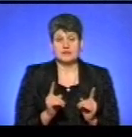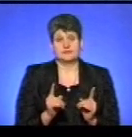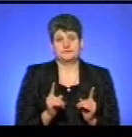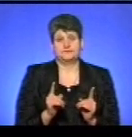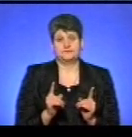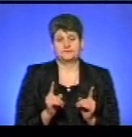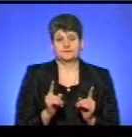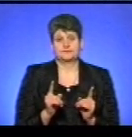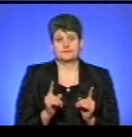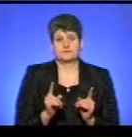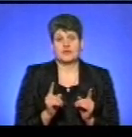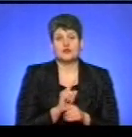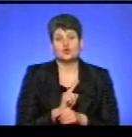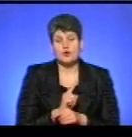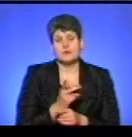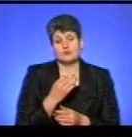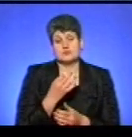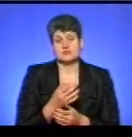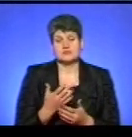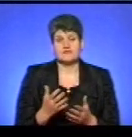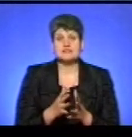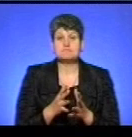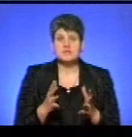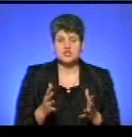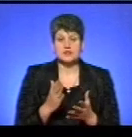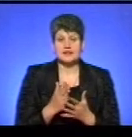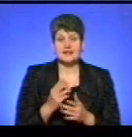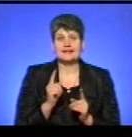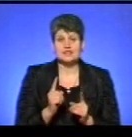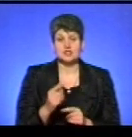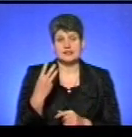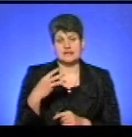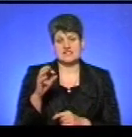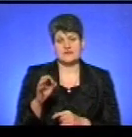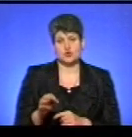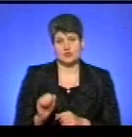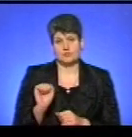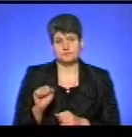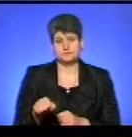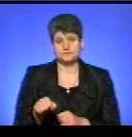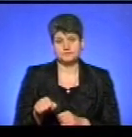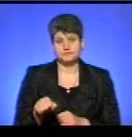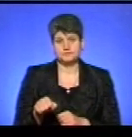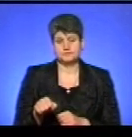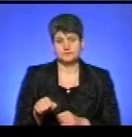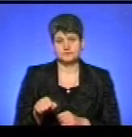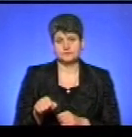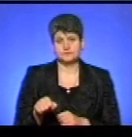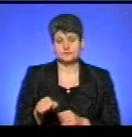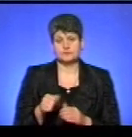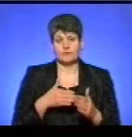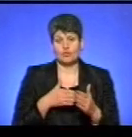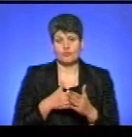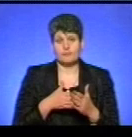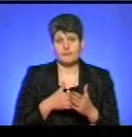цих норм, що я сказав. Збільшення відбувається на 30% в межах